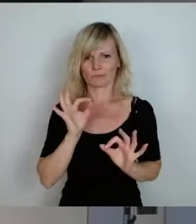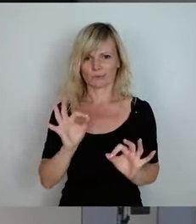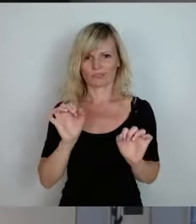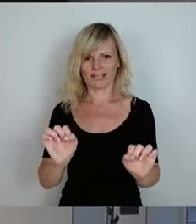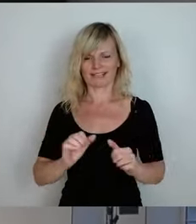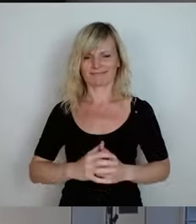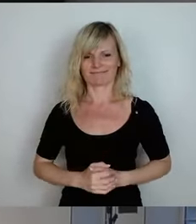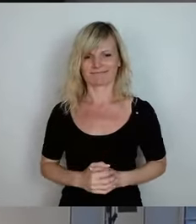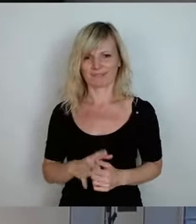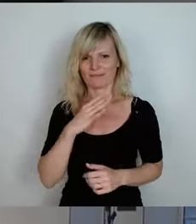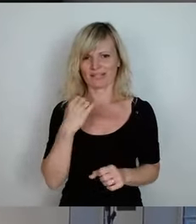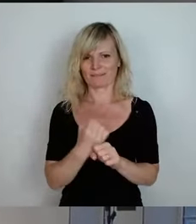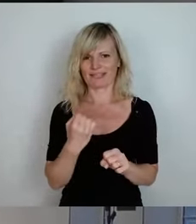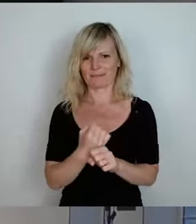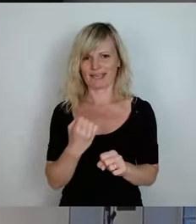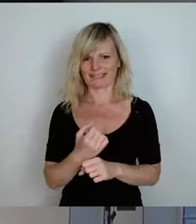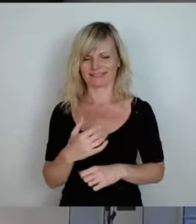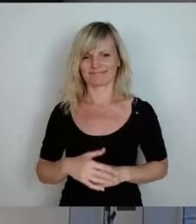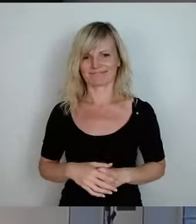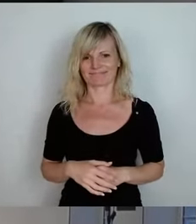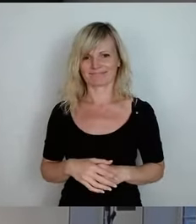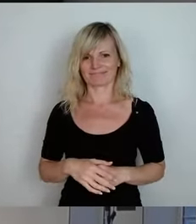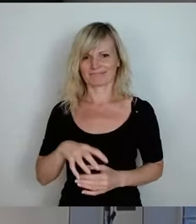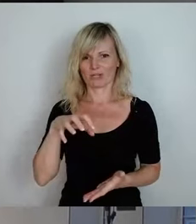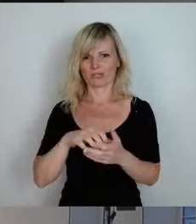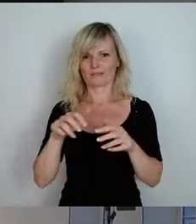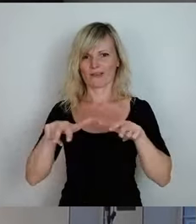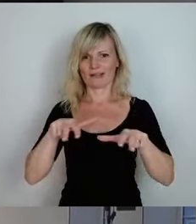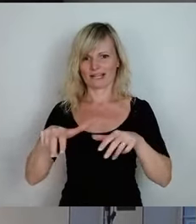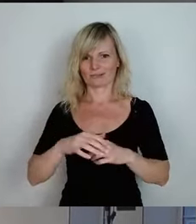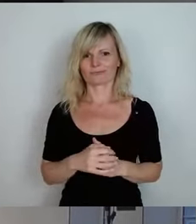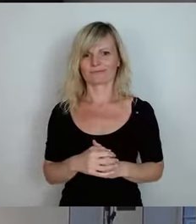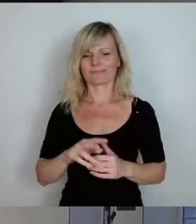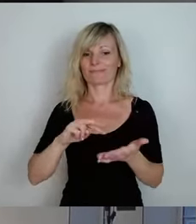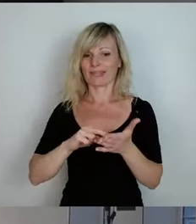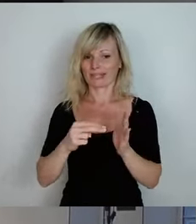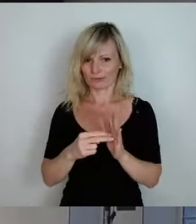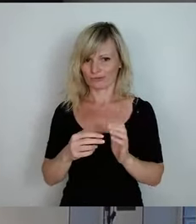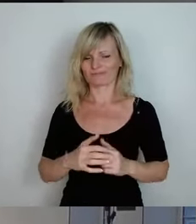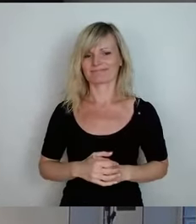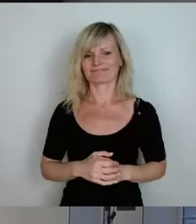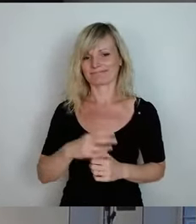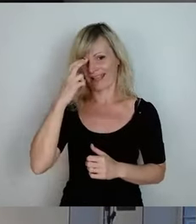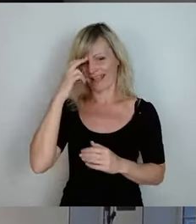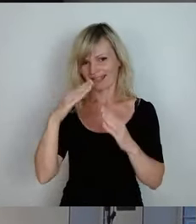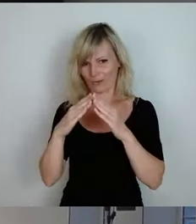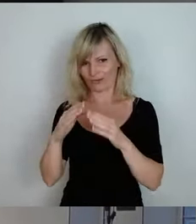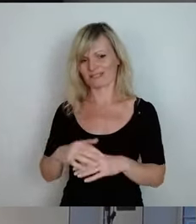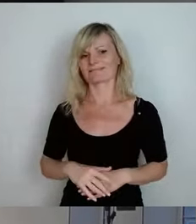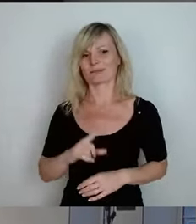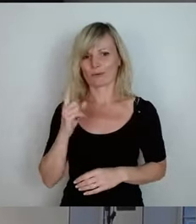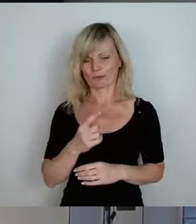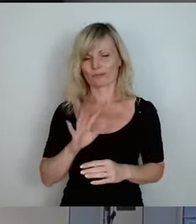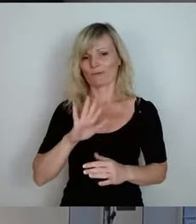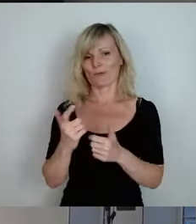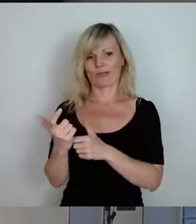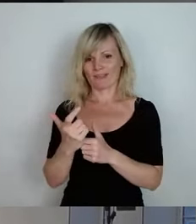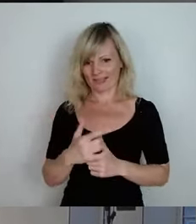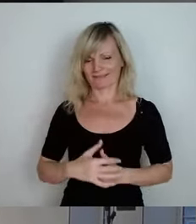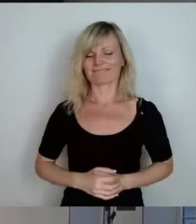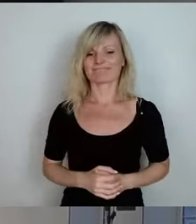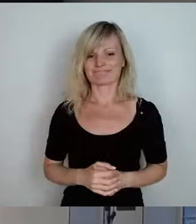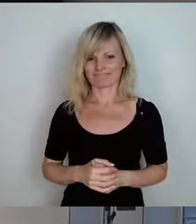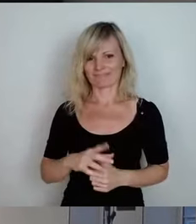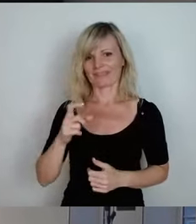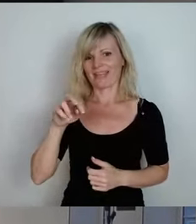viele Mitarbeiter von uns von der Stadtverwaltung, sowohl technische als auch andere aus dem Rathaus. Und natürlich die Feuerwehr, das DAK,